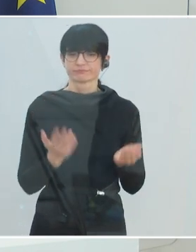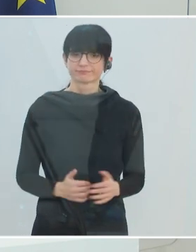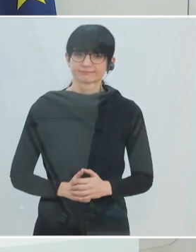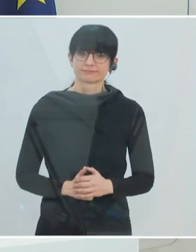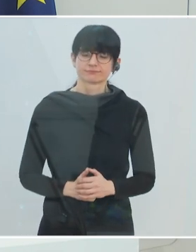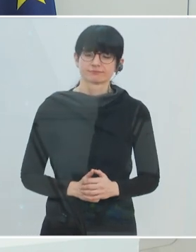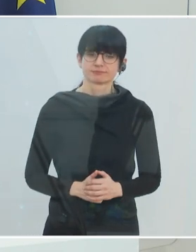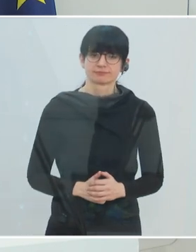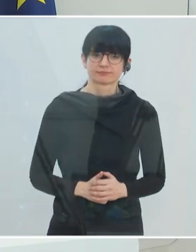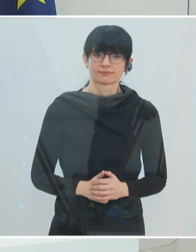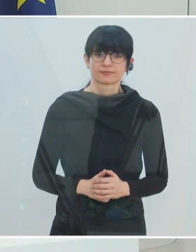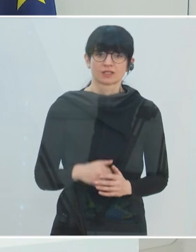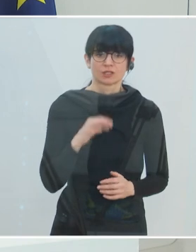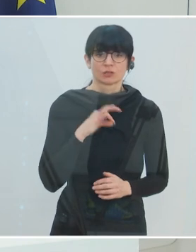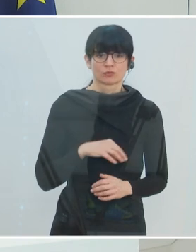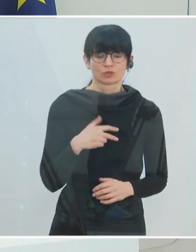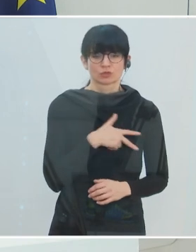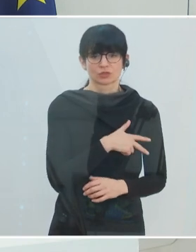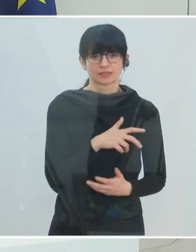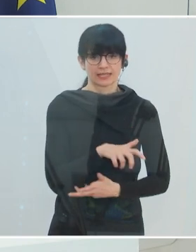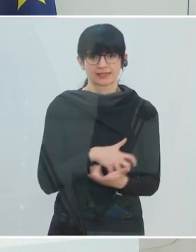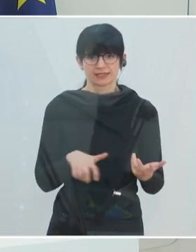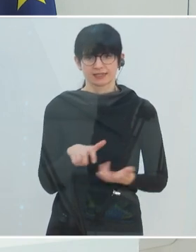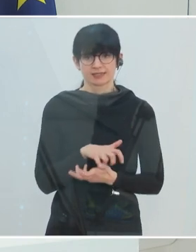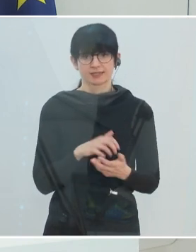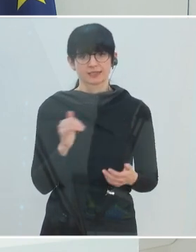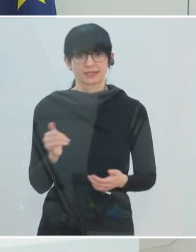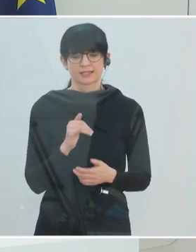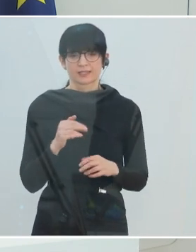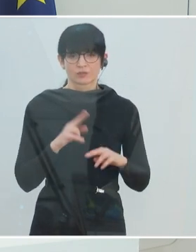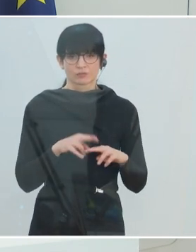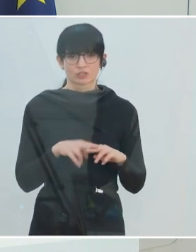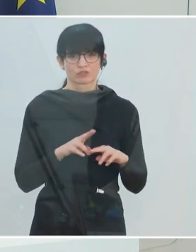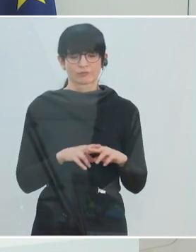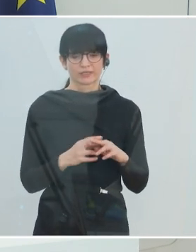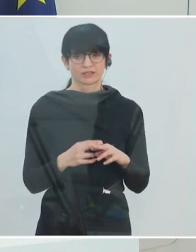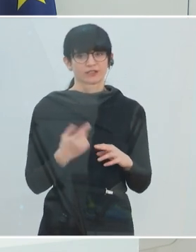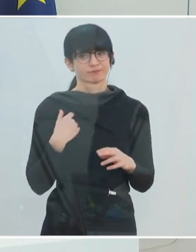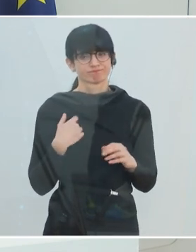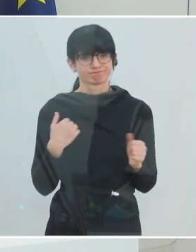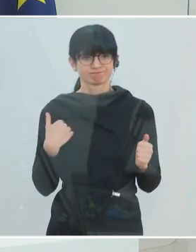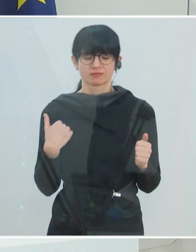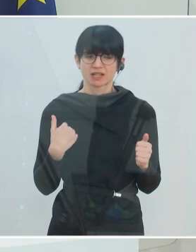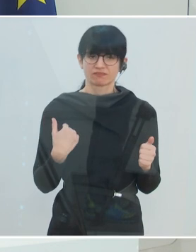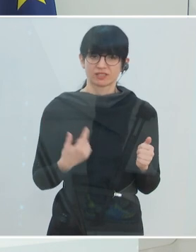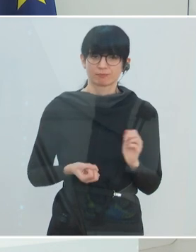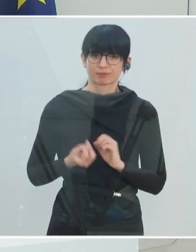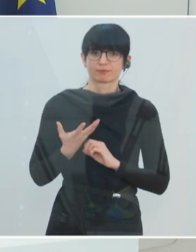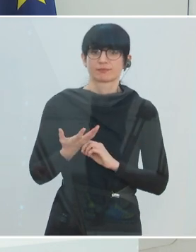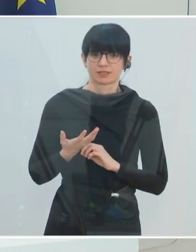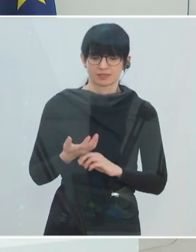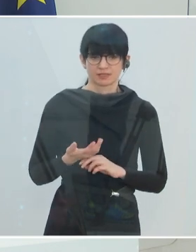diese psychosoziale Krise etwas später nach. Und daher braucht es auch jetzt gerade Maßnahmen, um